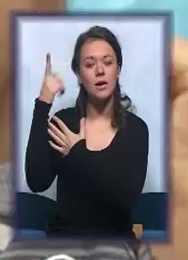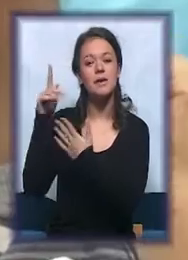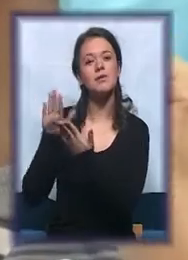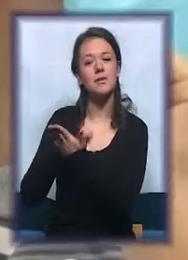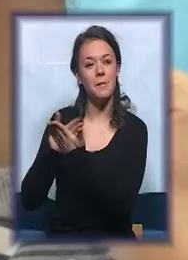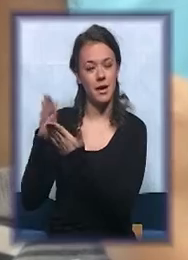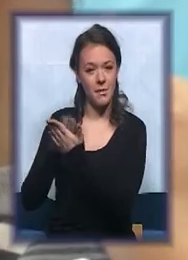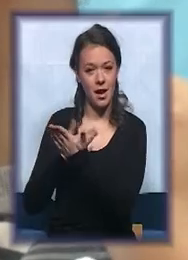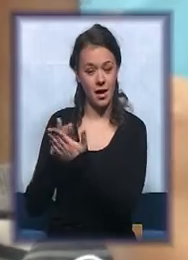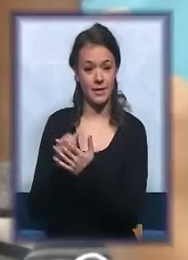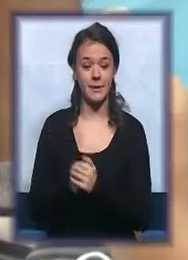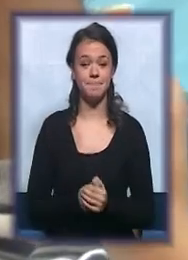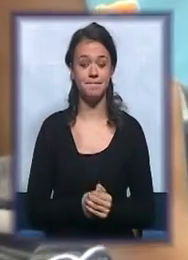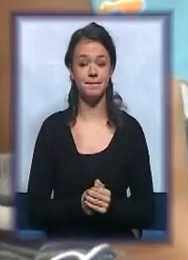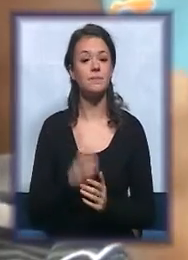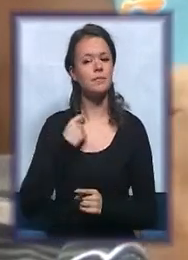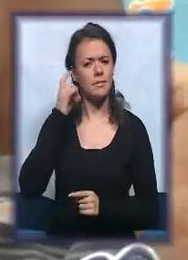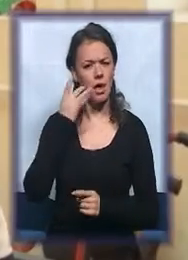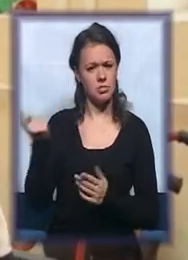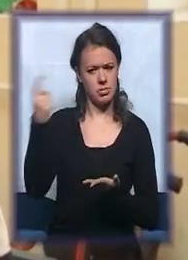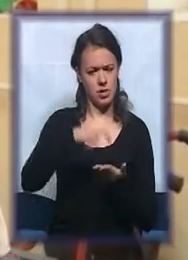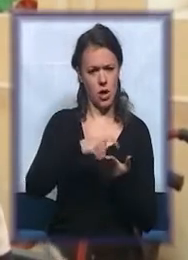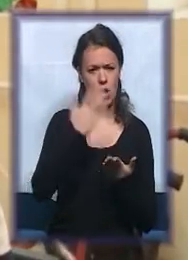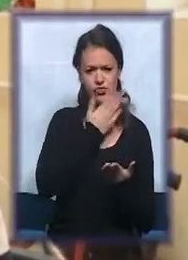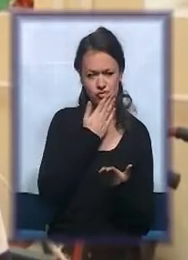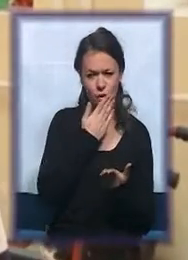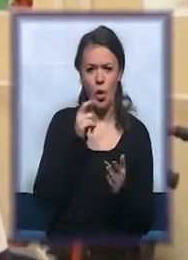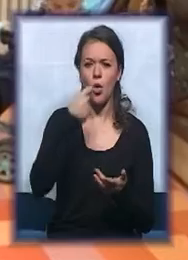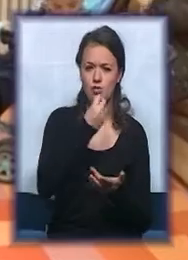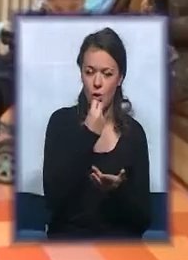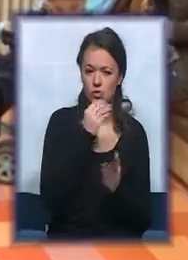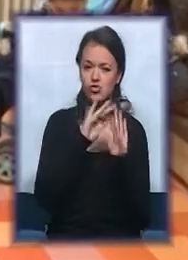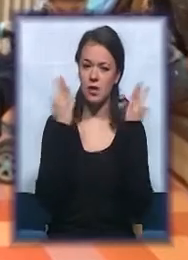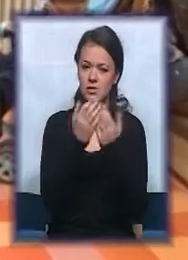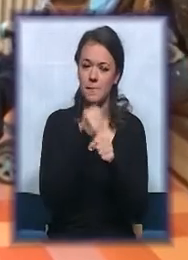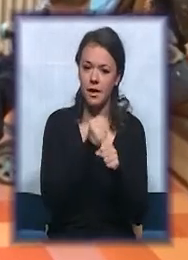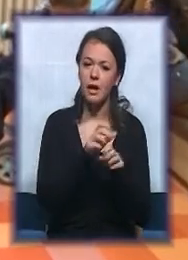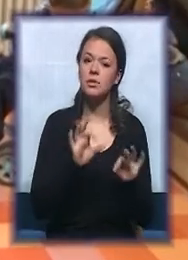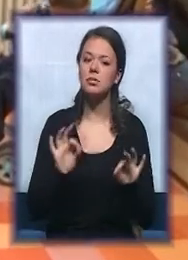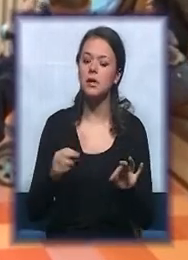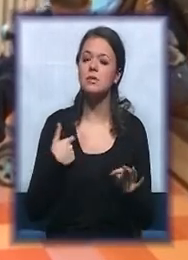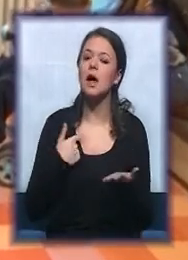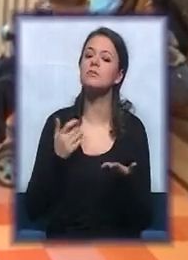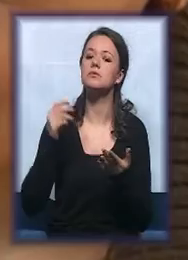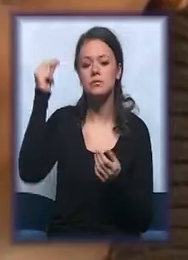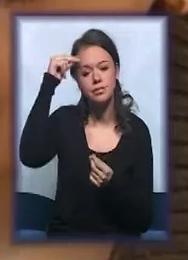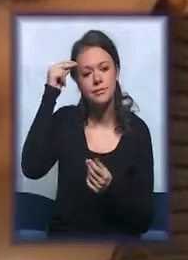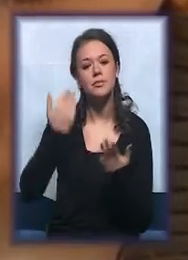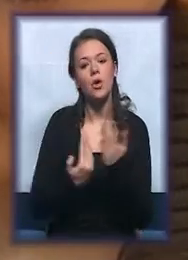Od samog dolaska u školu, preko doručka pa do sobe za rad, deca provode kvalitetno vreme usvajajući nova znanja i veština.